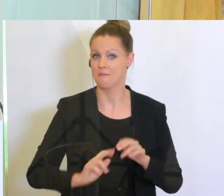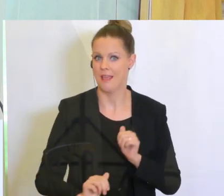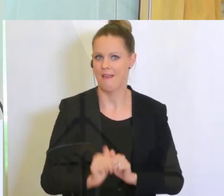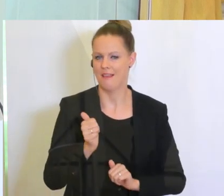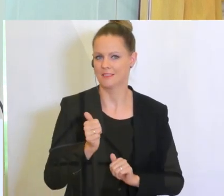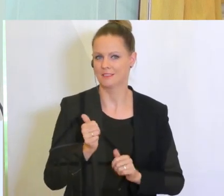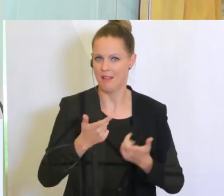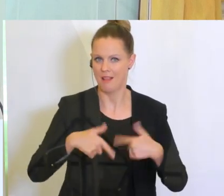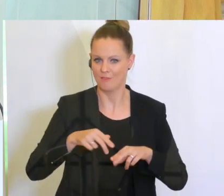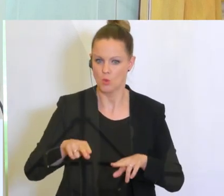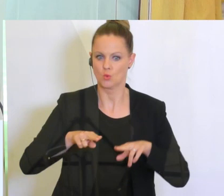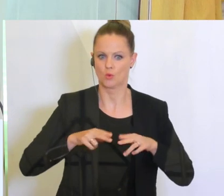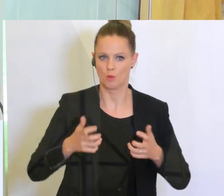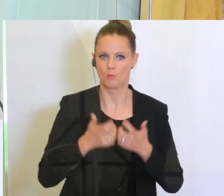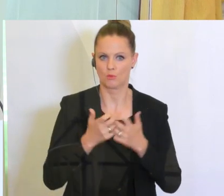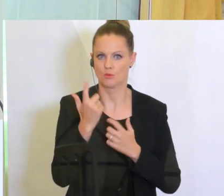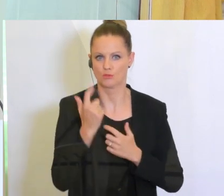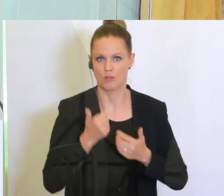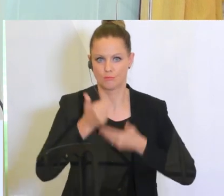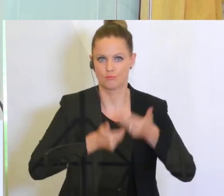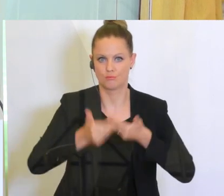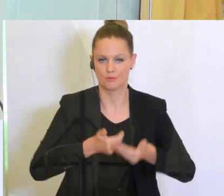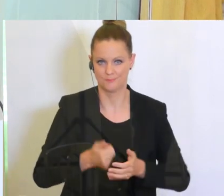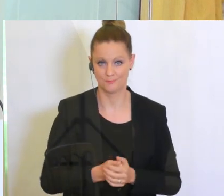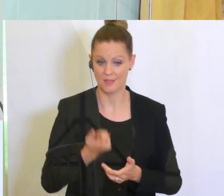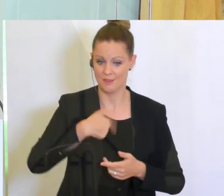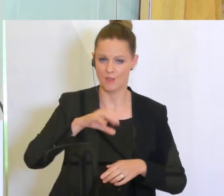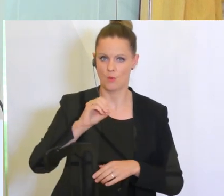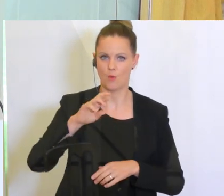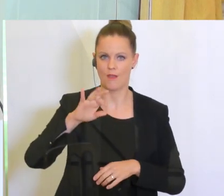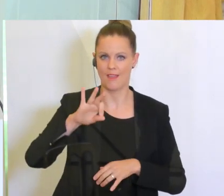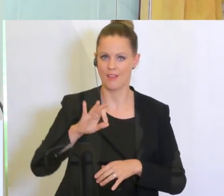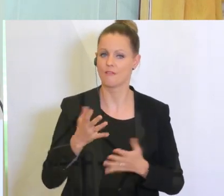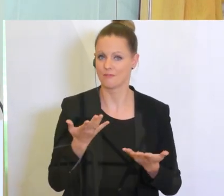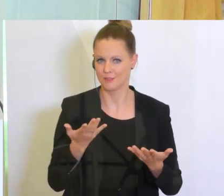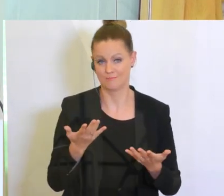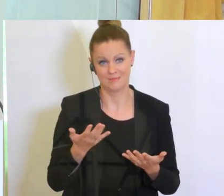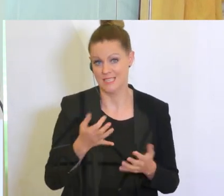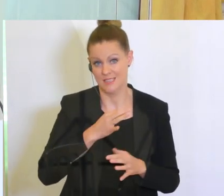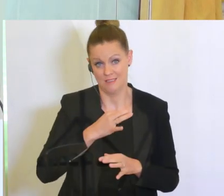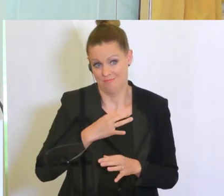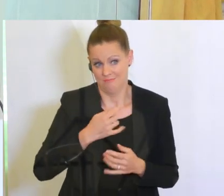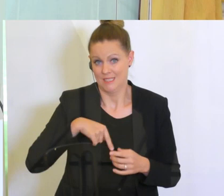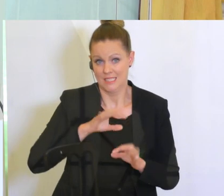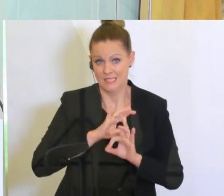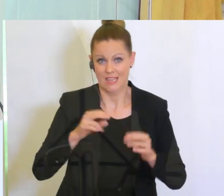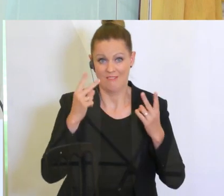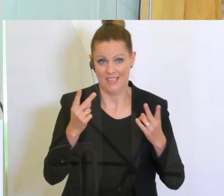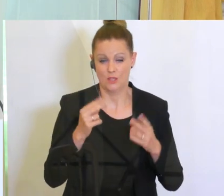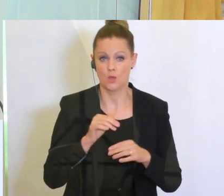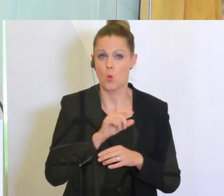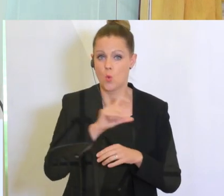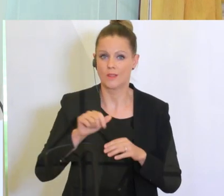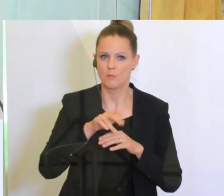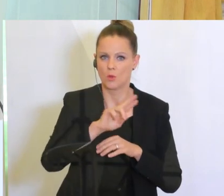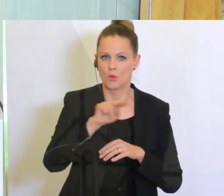Filmproduktion beginnen kann. Für uns als ORF ist das natürlich entscheidend. Wir sind mit 100 Millionen Euro